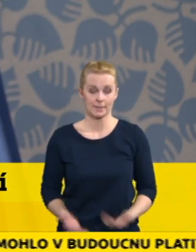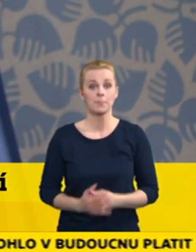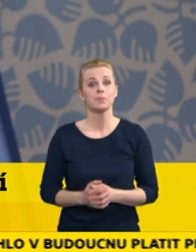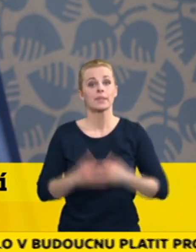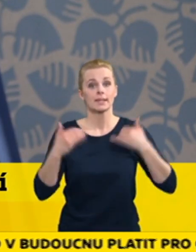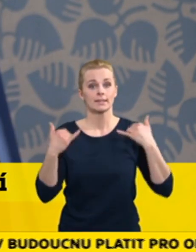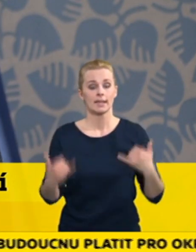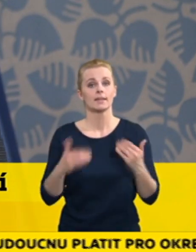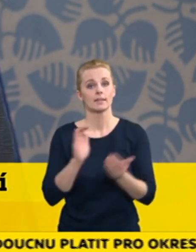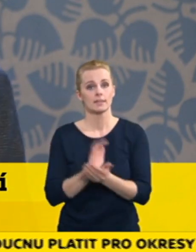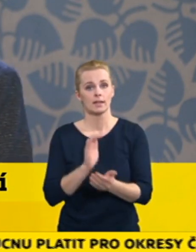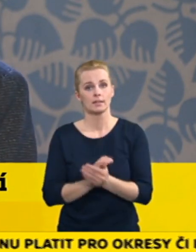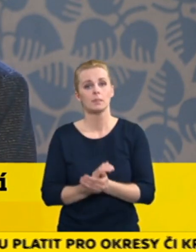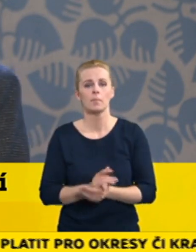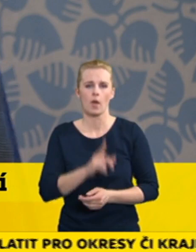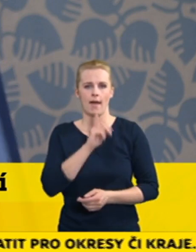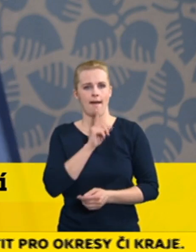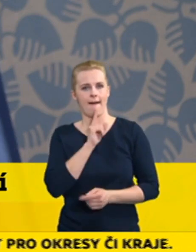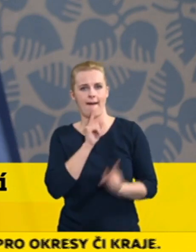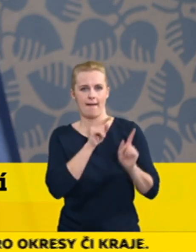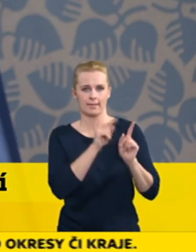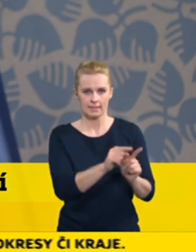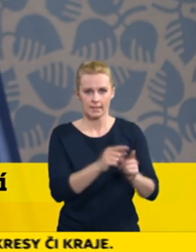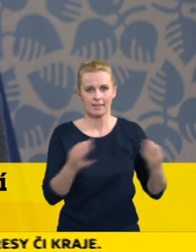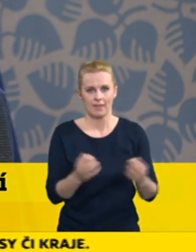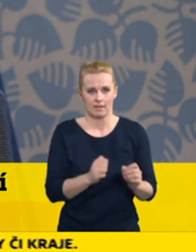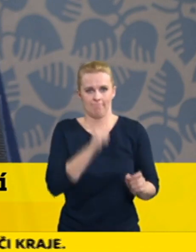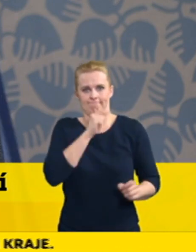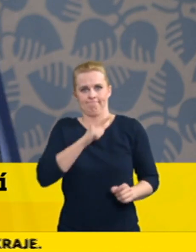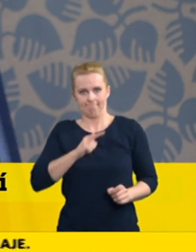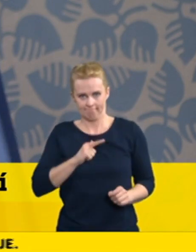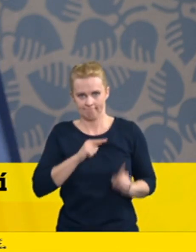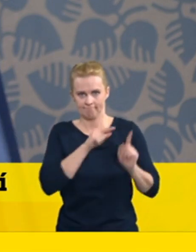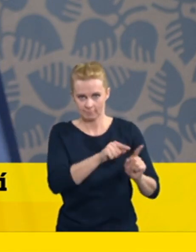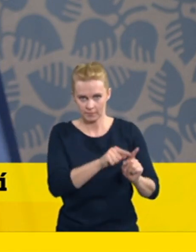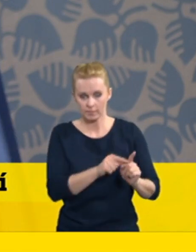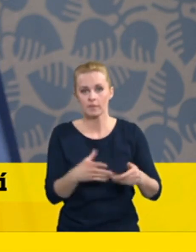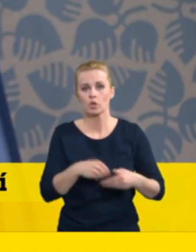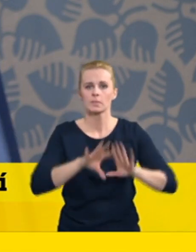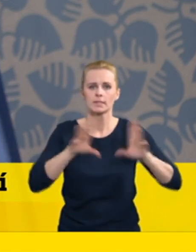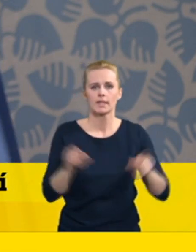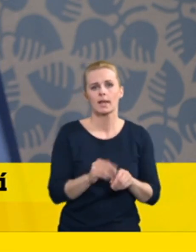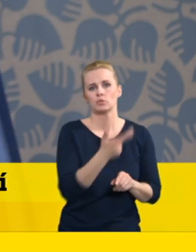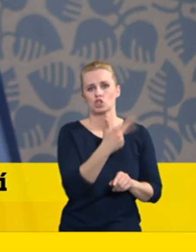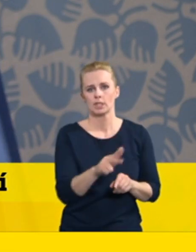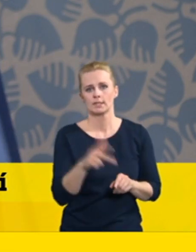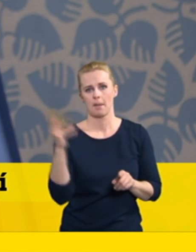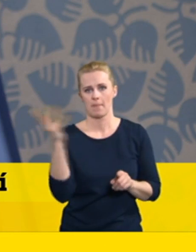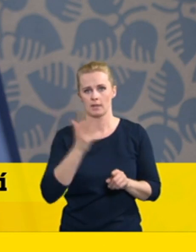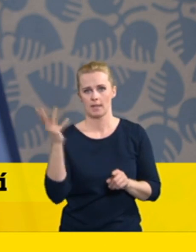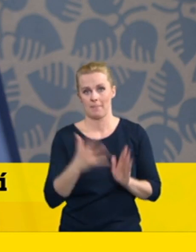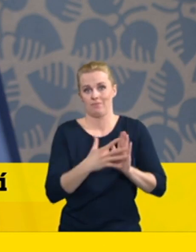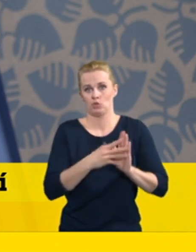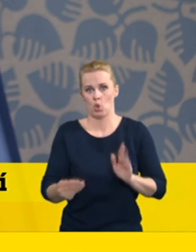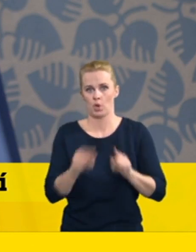vysloveno podezření k předvčerejšímu dní na U355 vzorků. Z toho